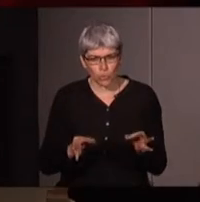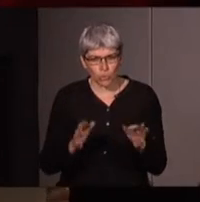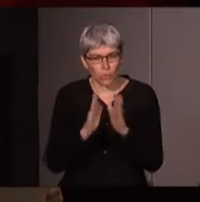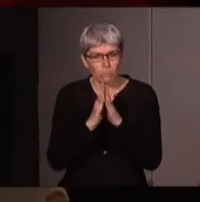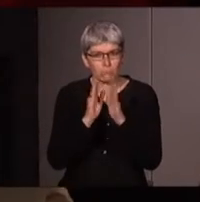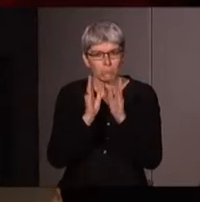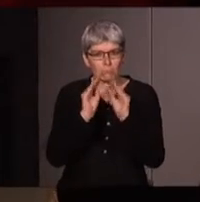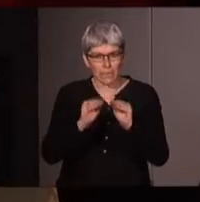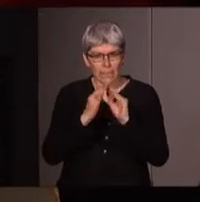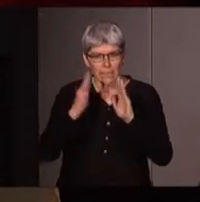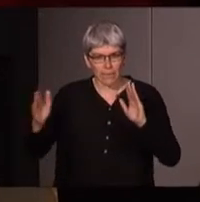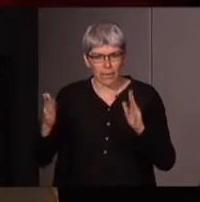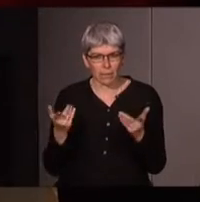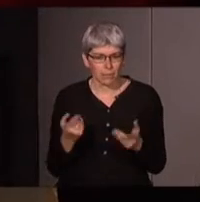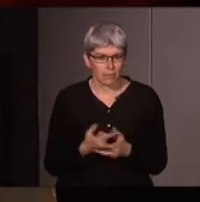très bien